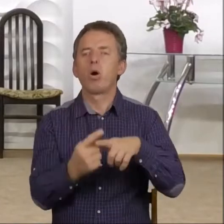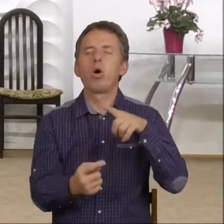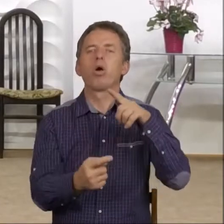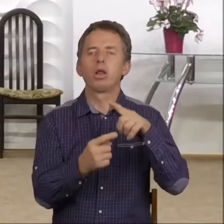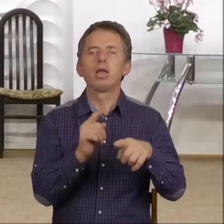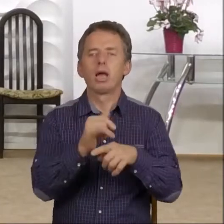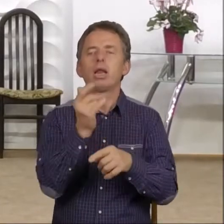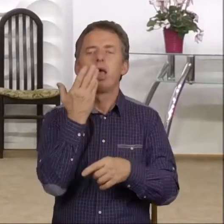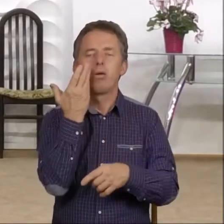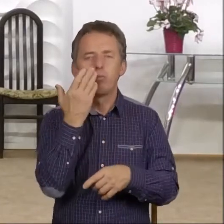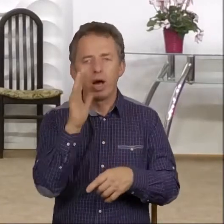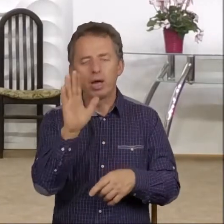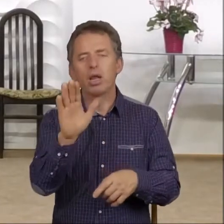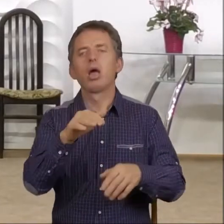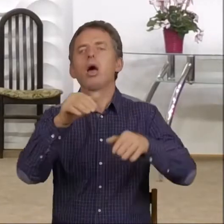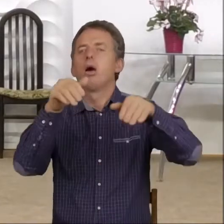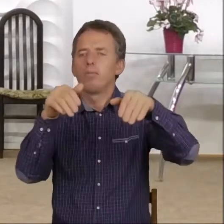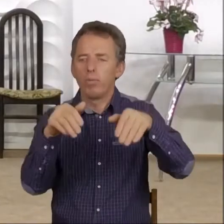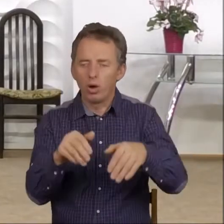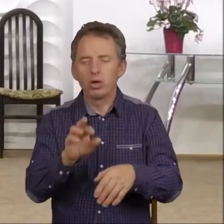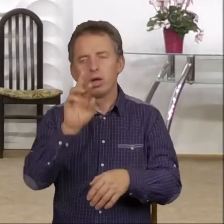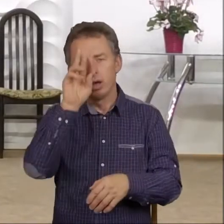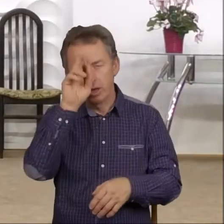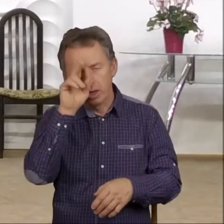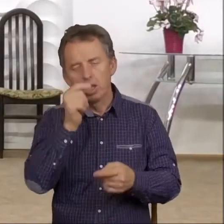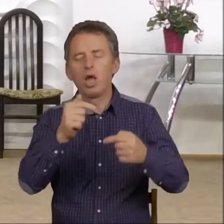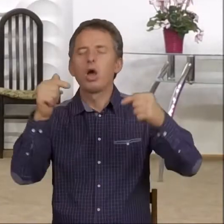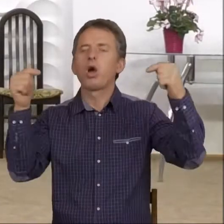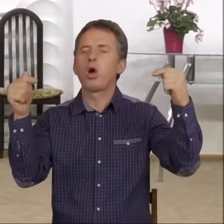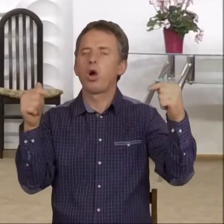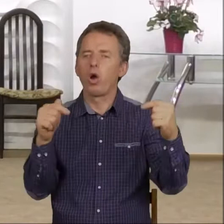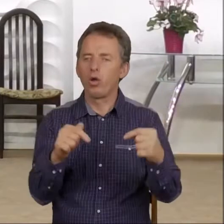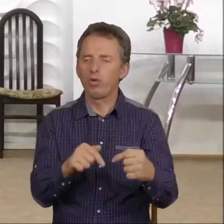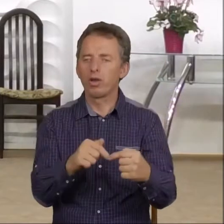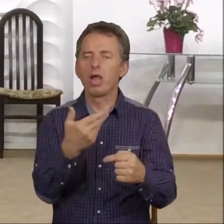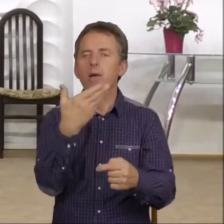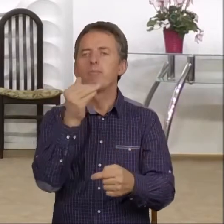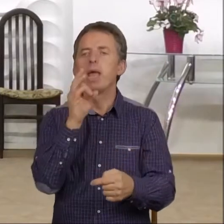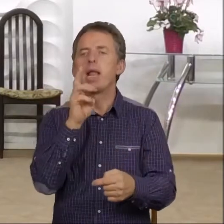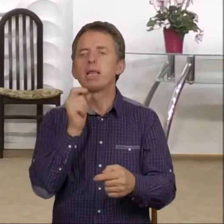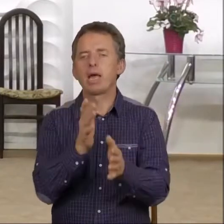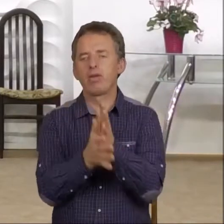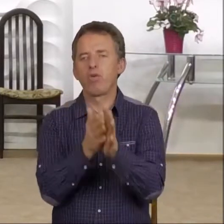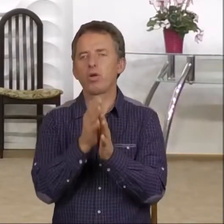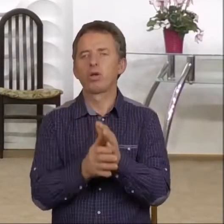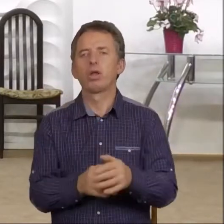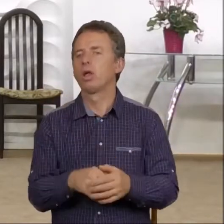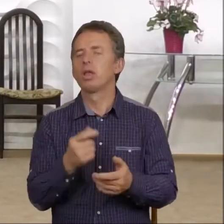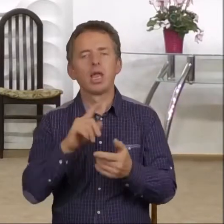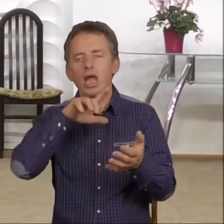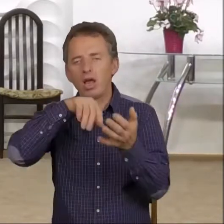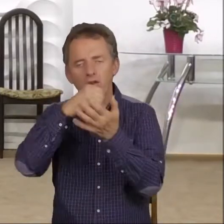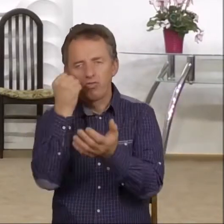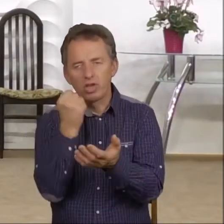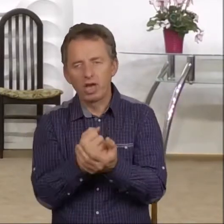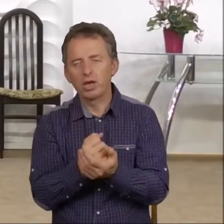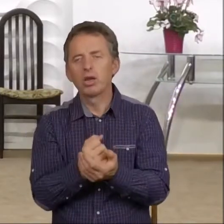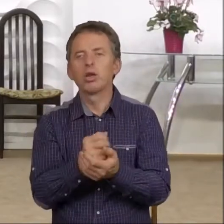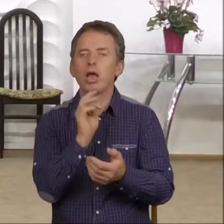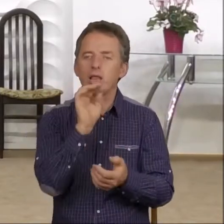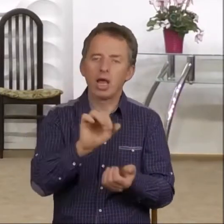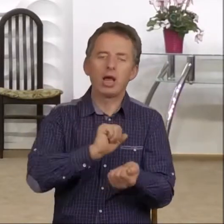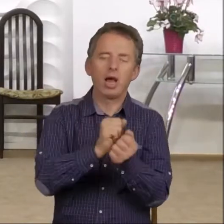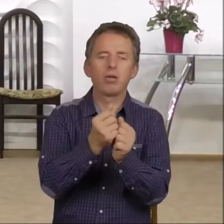jak najbardziej. Może rozpętać się nawet i konflikt militarny. Może. Ja nie twierdzę, że będzie tak albo nie,